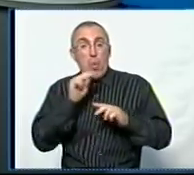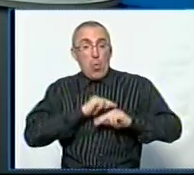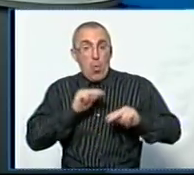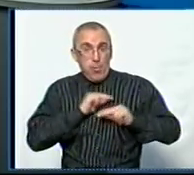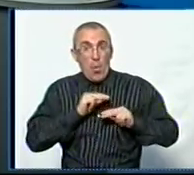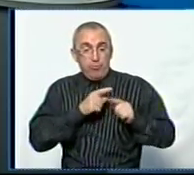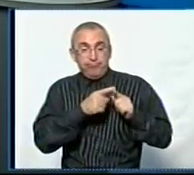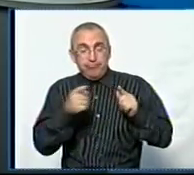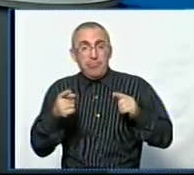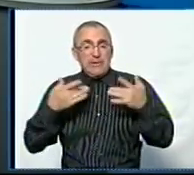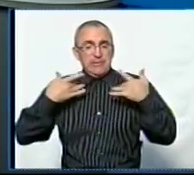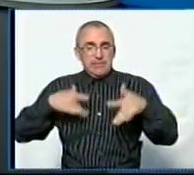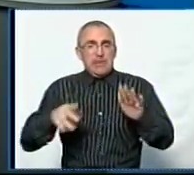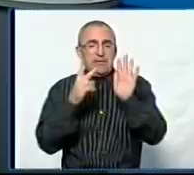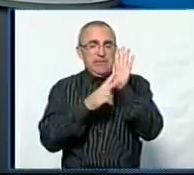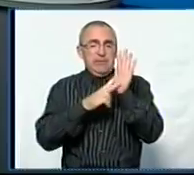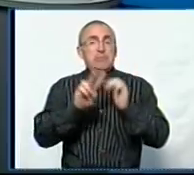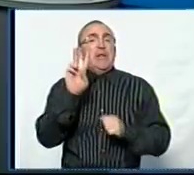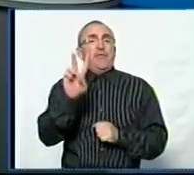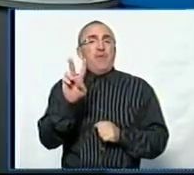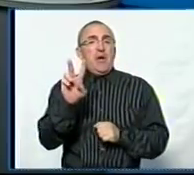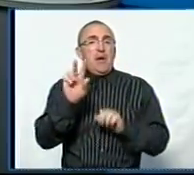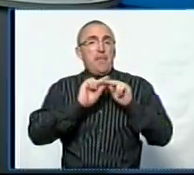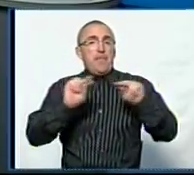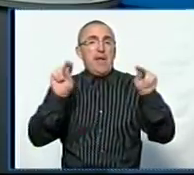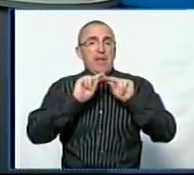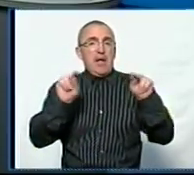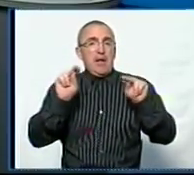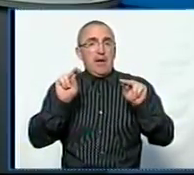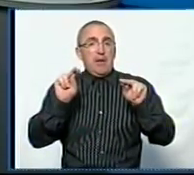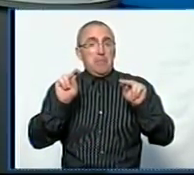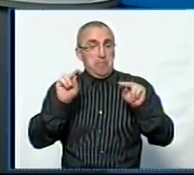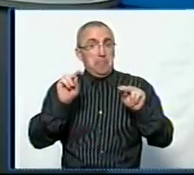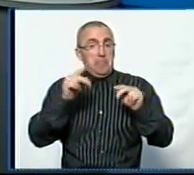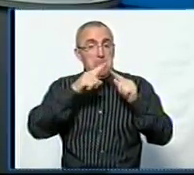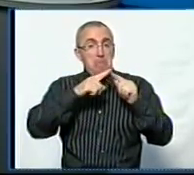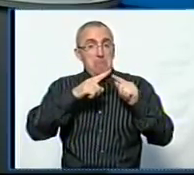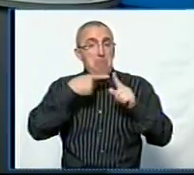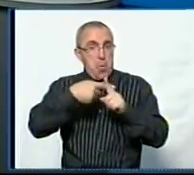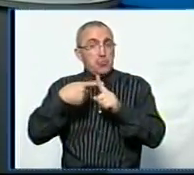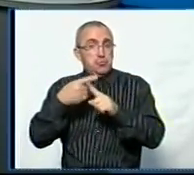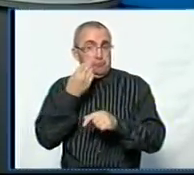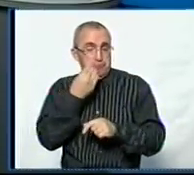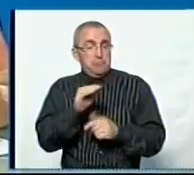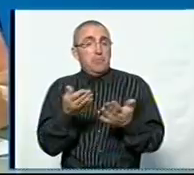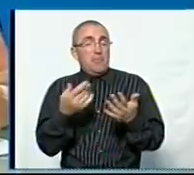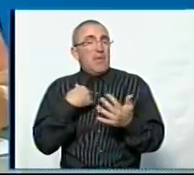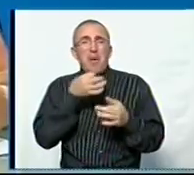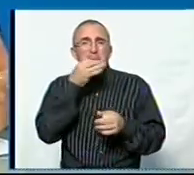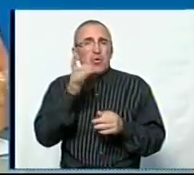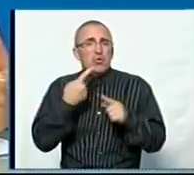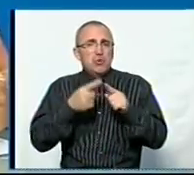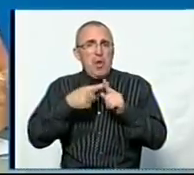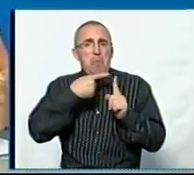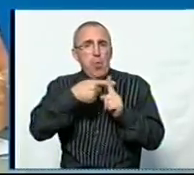в нас звільнилося 72 педагогічні працівники. У вас позитивний сальдо? Тобто, фактично, ну, я б не сказав, що